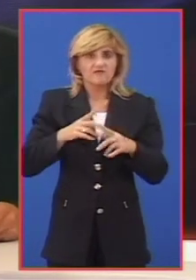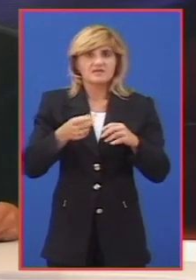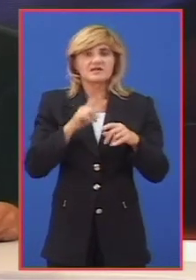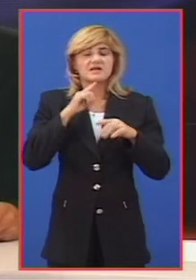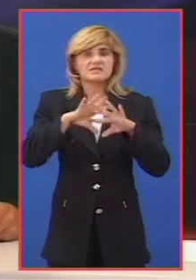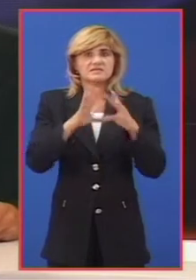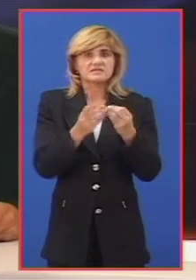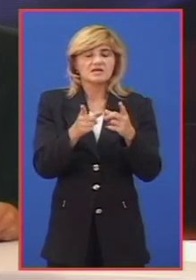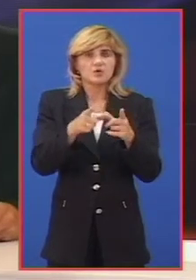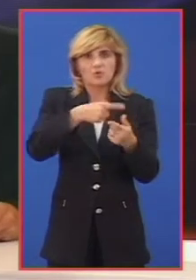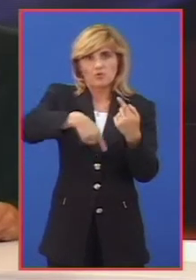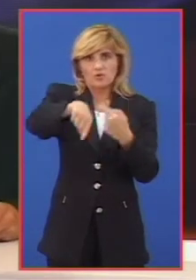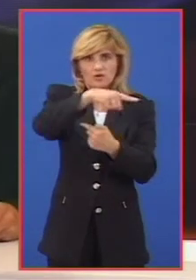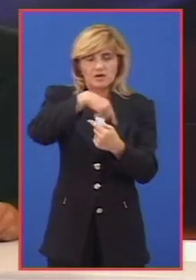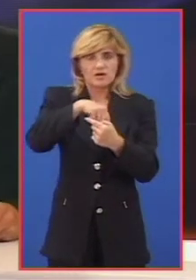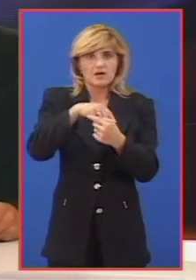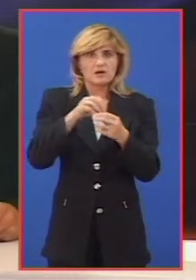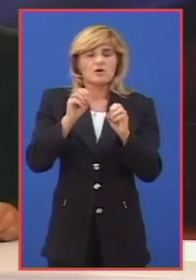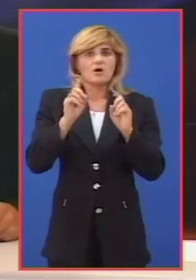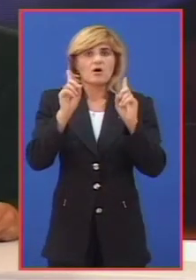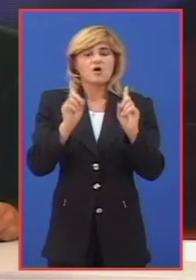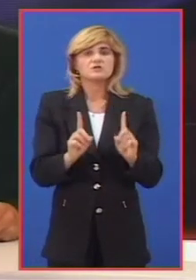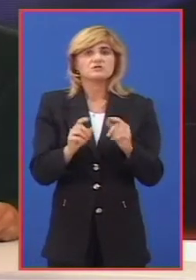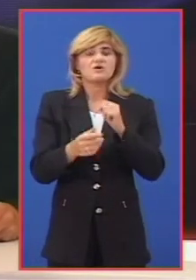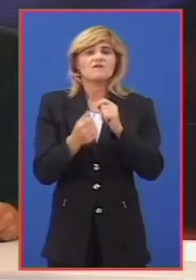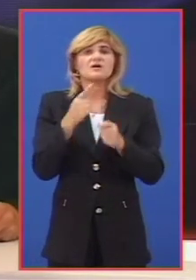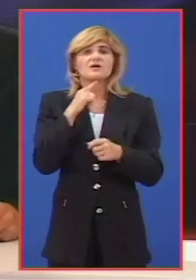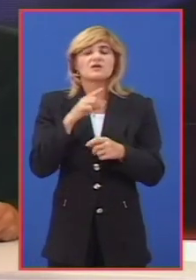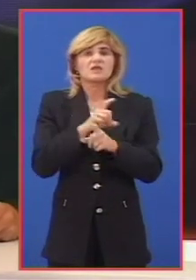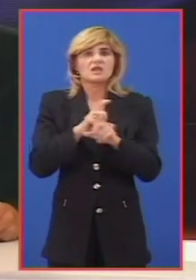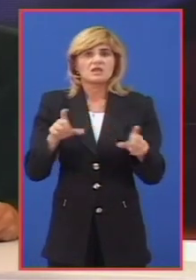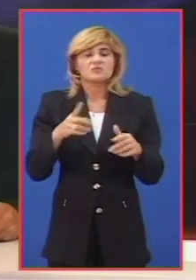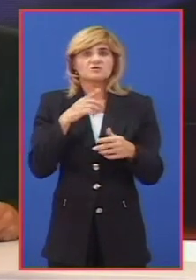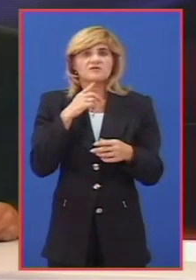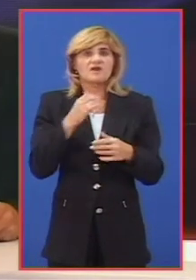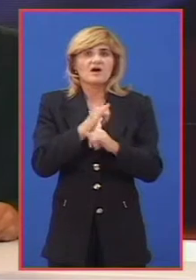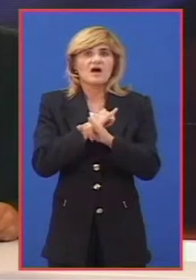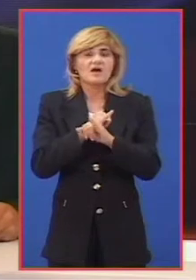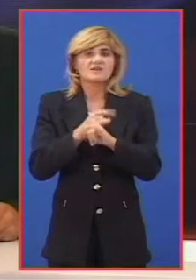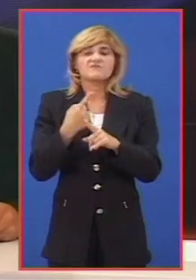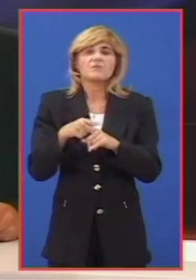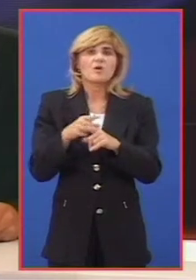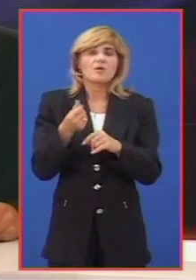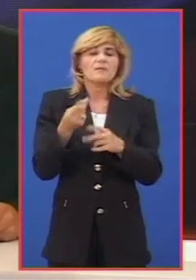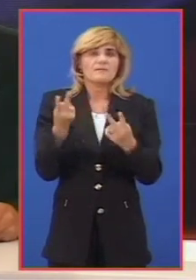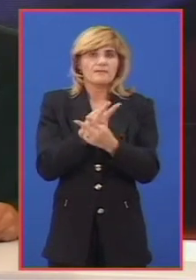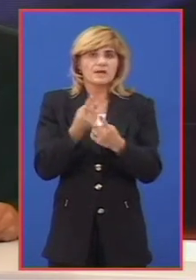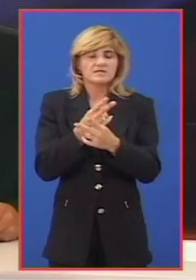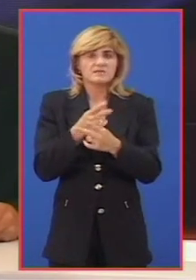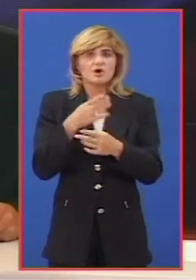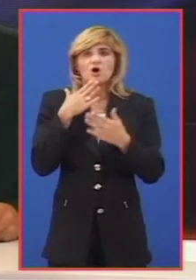faktora u regionu, postavljanja osnove društvenog i ekonomskog razvoja zasnovanog na ekološkim principima.